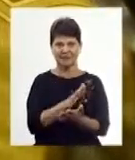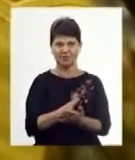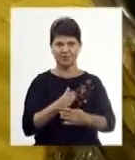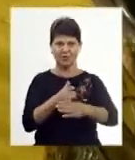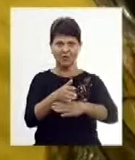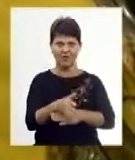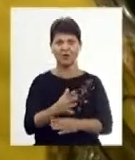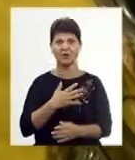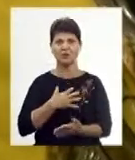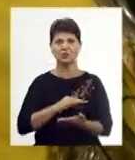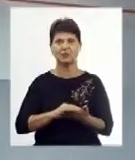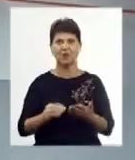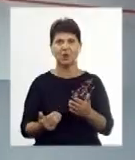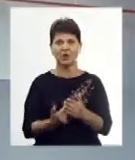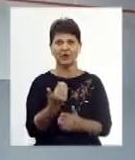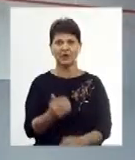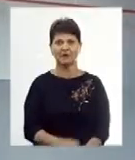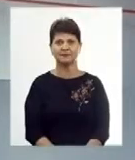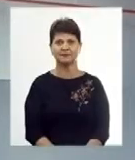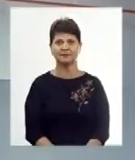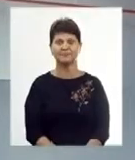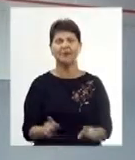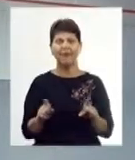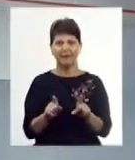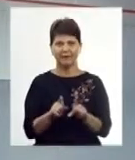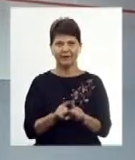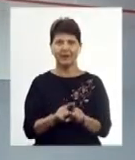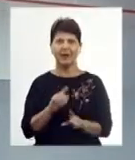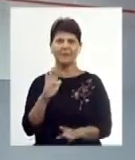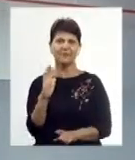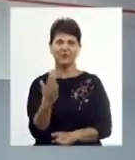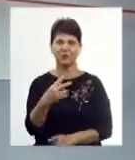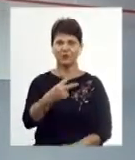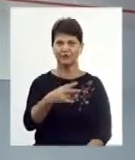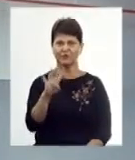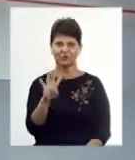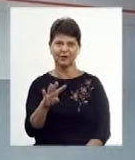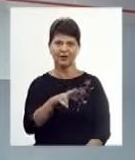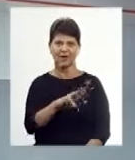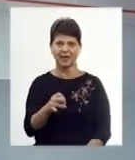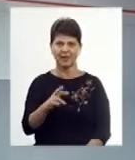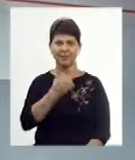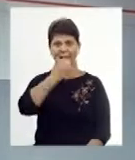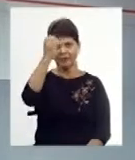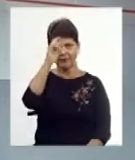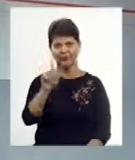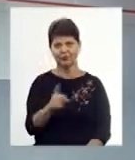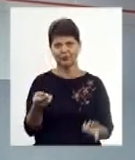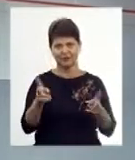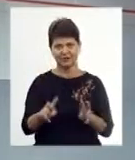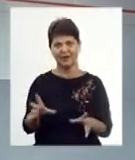Ольга Орел, Юрій Кобенчук – Новини. Таким видався вівторок 24 липня. Дякую, що